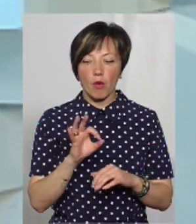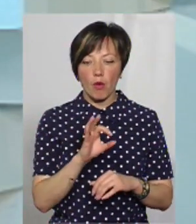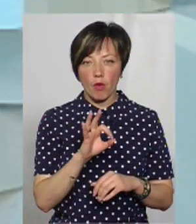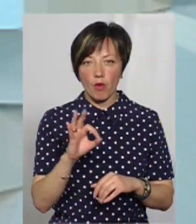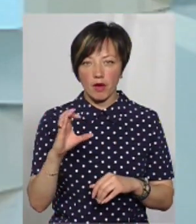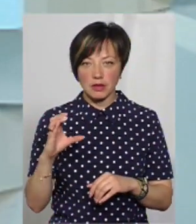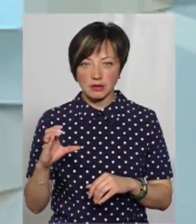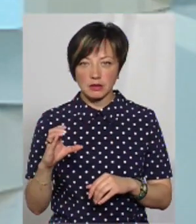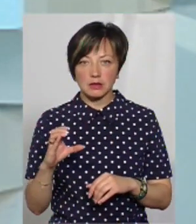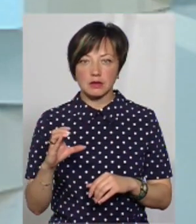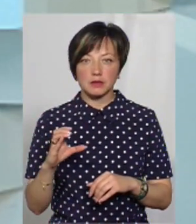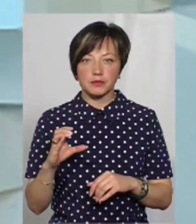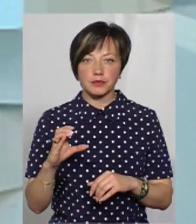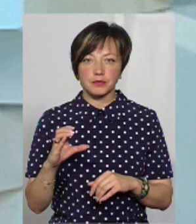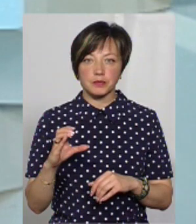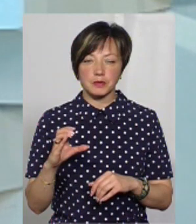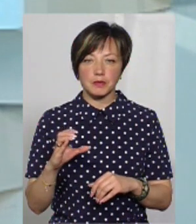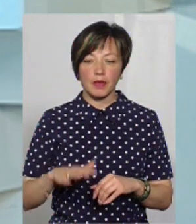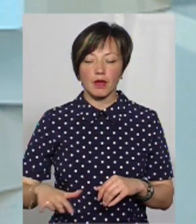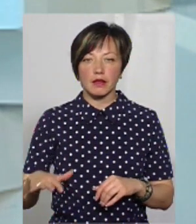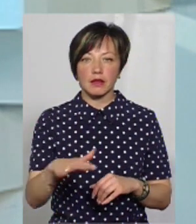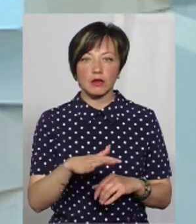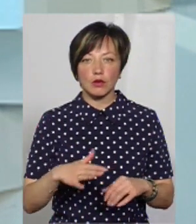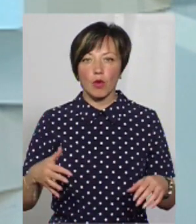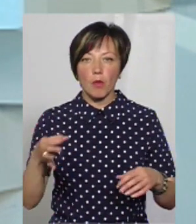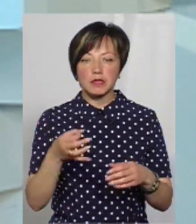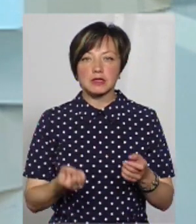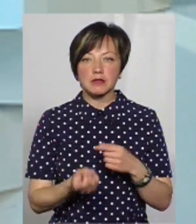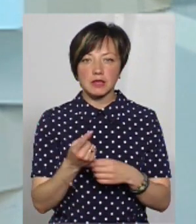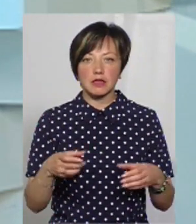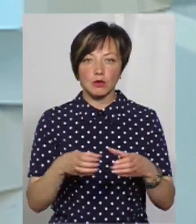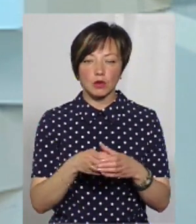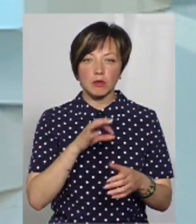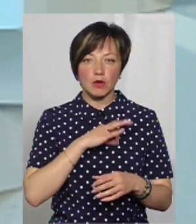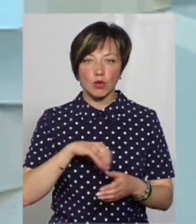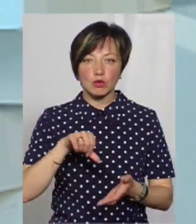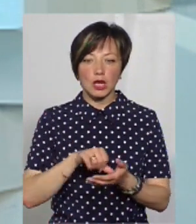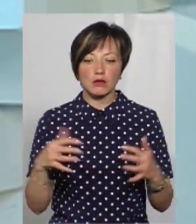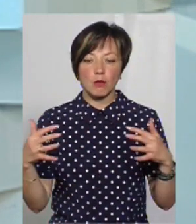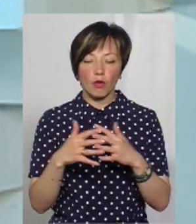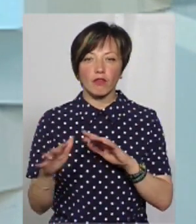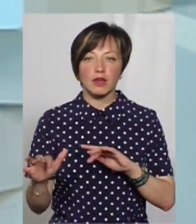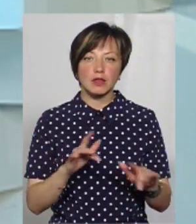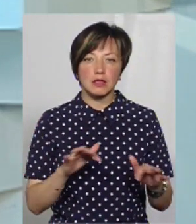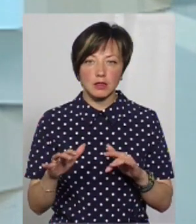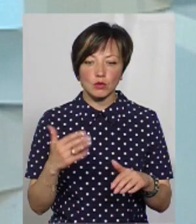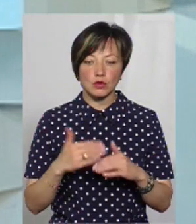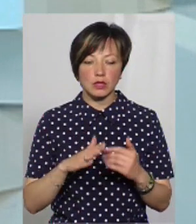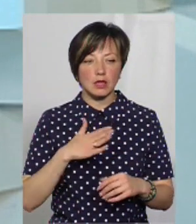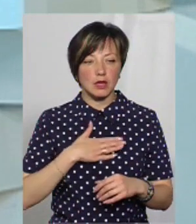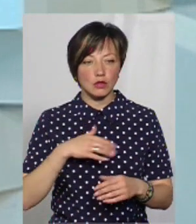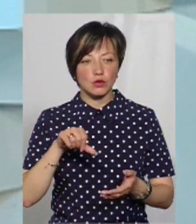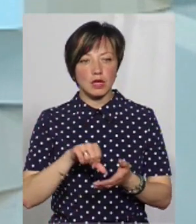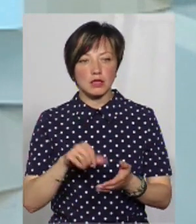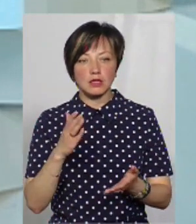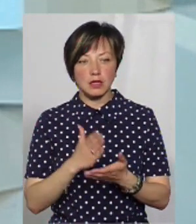сил, в нас на території області з'явилася така категорія пільговиків, як учасники бойових дій, вже наших.